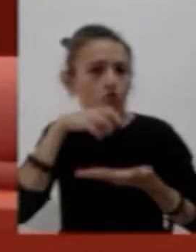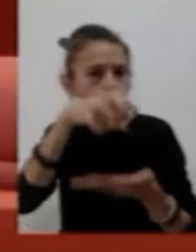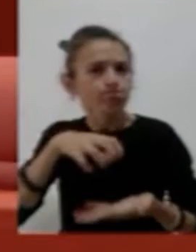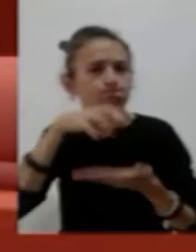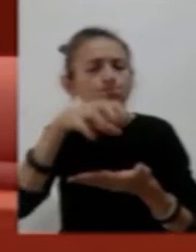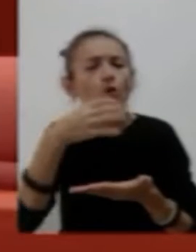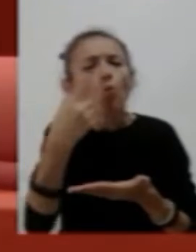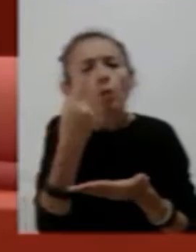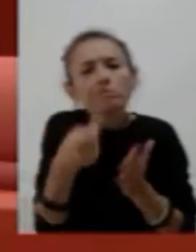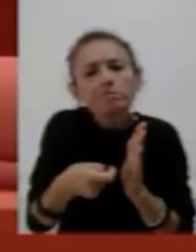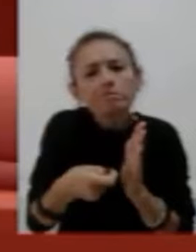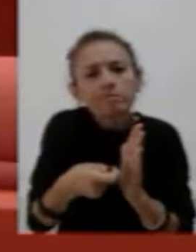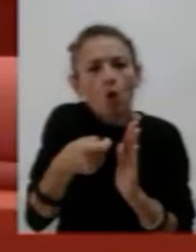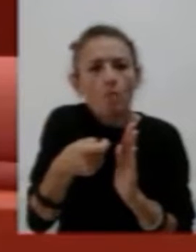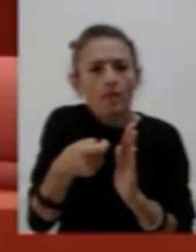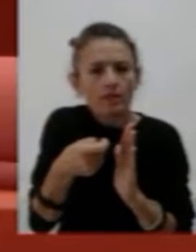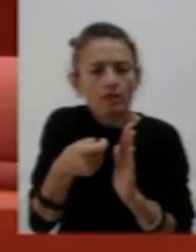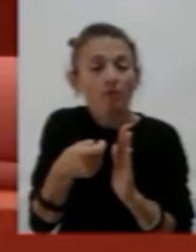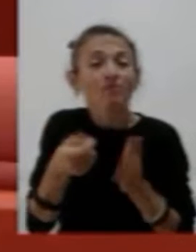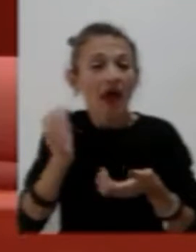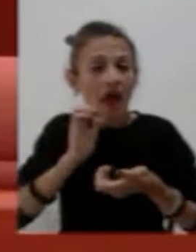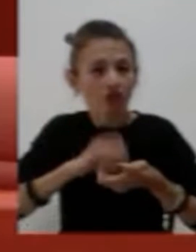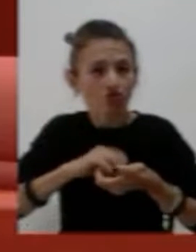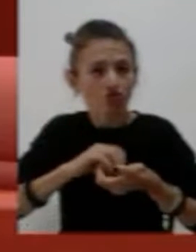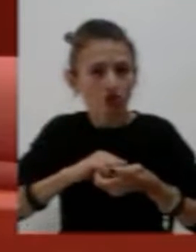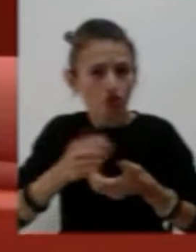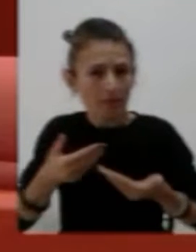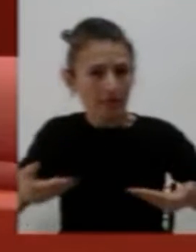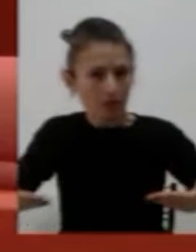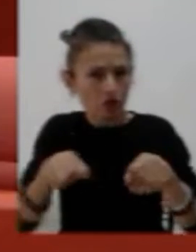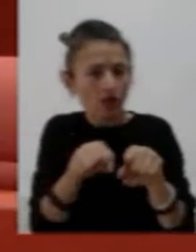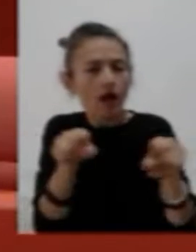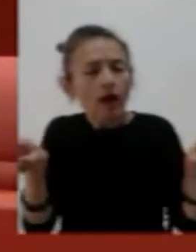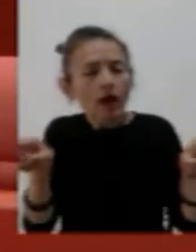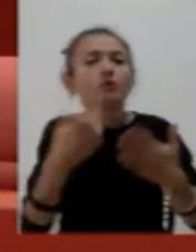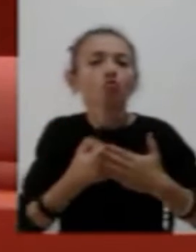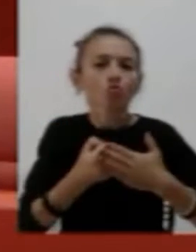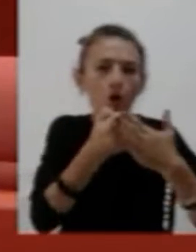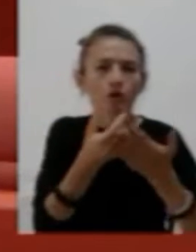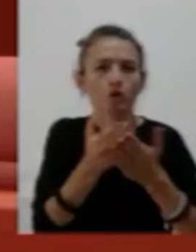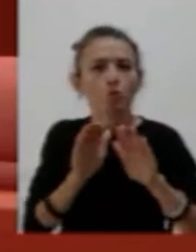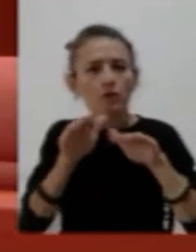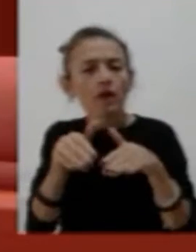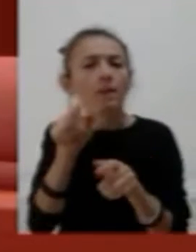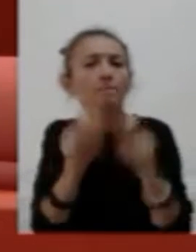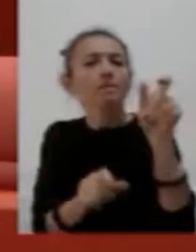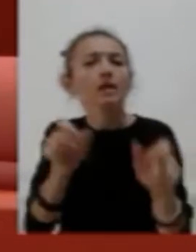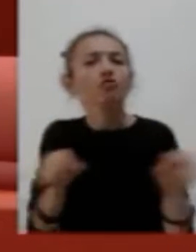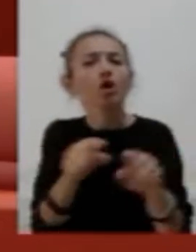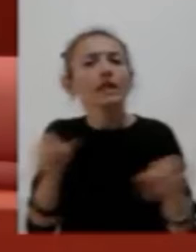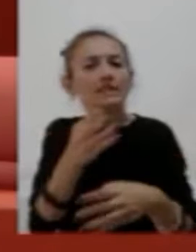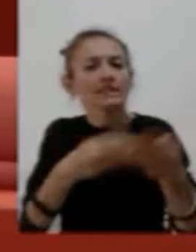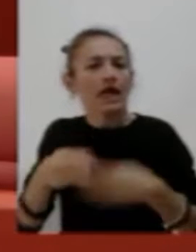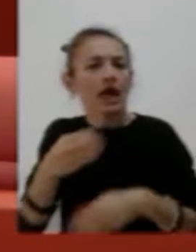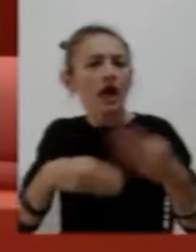territoriali, oltre che a supportare e tutelare le varie persone con disabilità, danno lavoro anche a personale